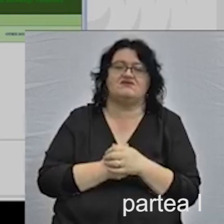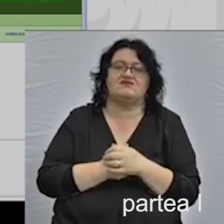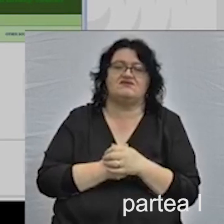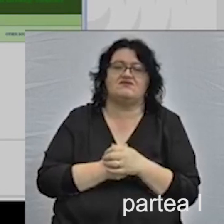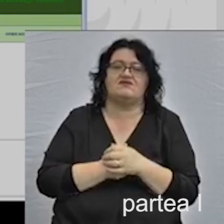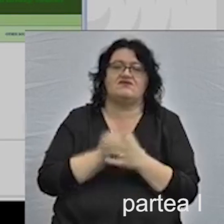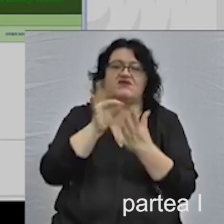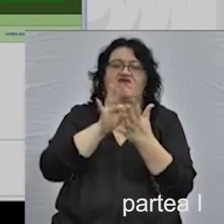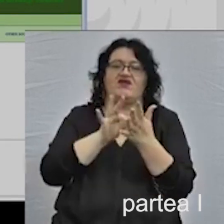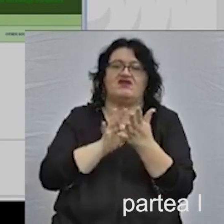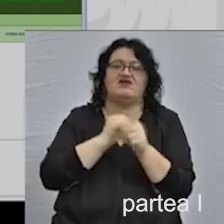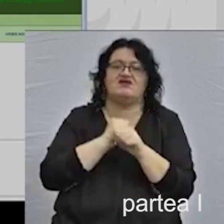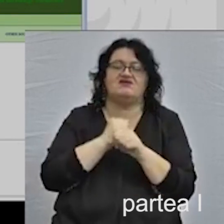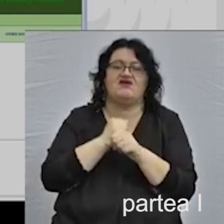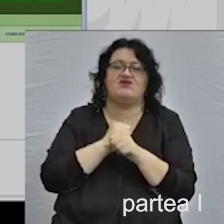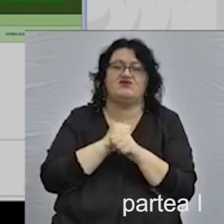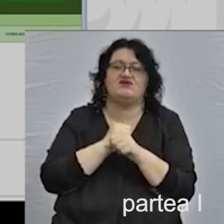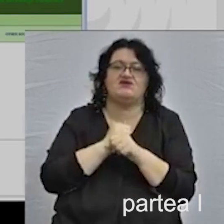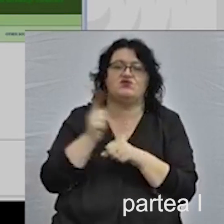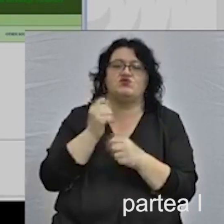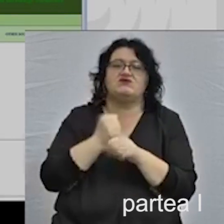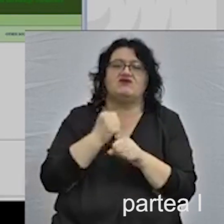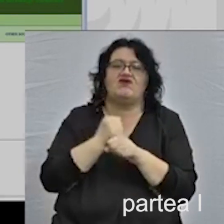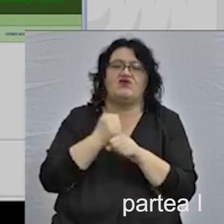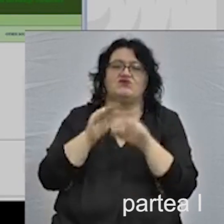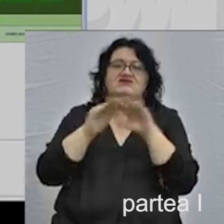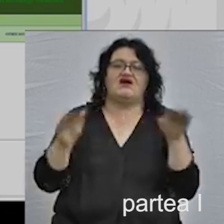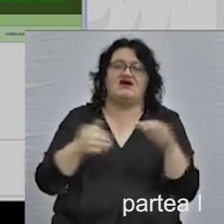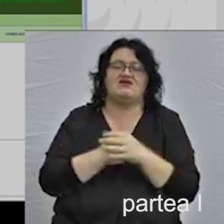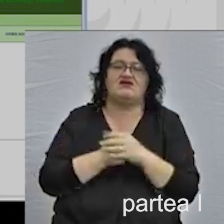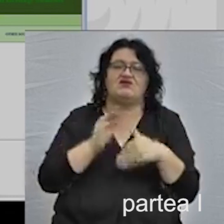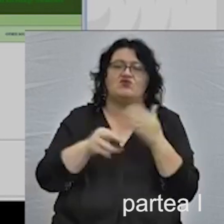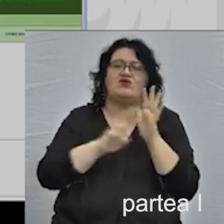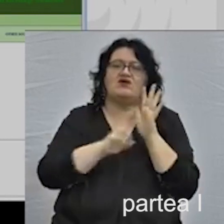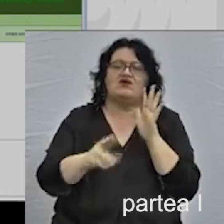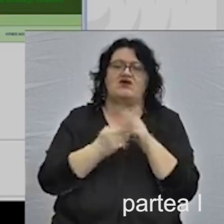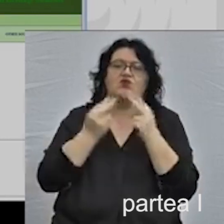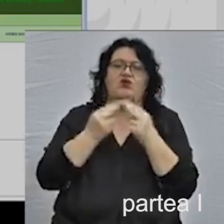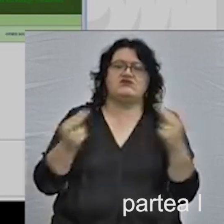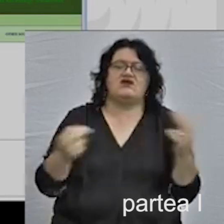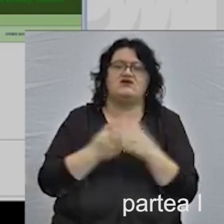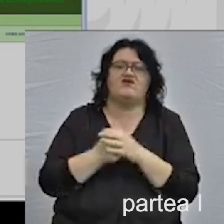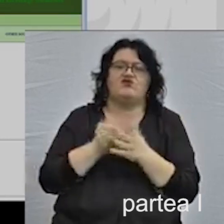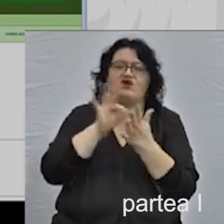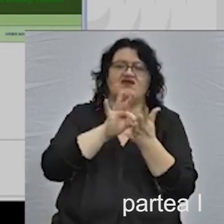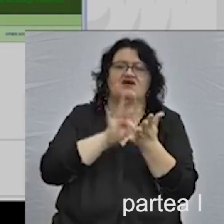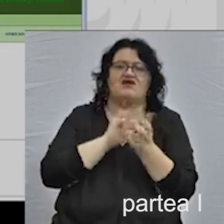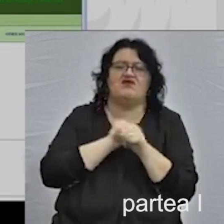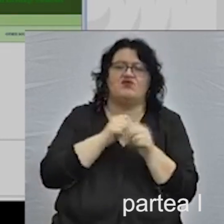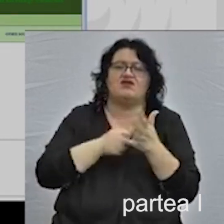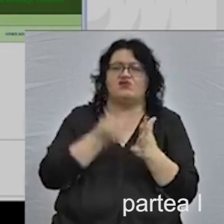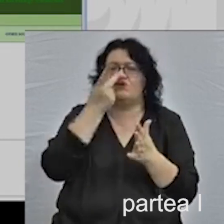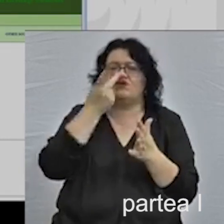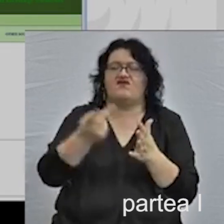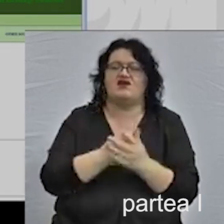Inventarierea s-a făcut, nu a fost o inventariere standard, după regulile muzeale, ci a fost o inventariere făcută din punct de